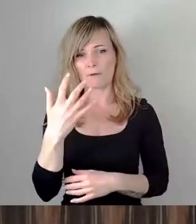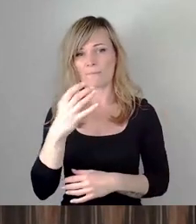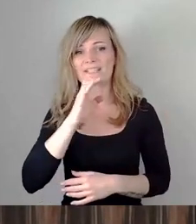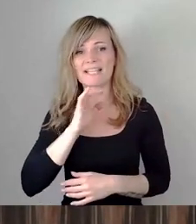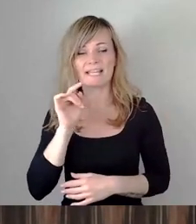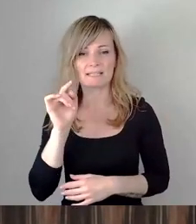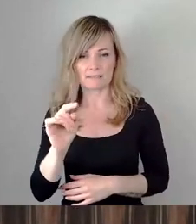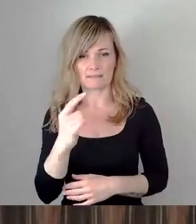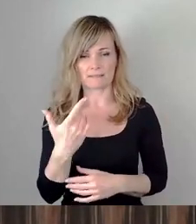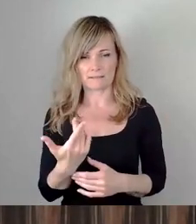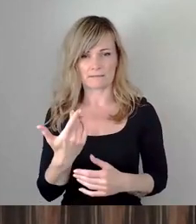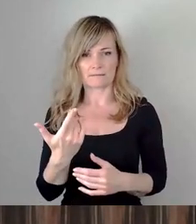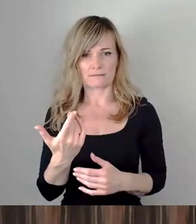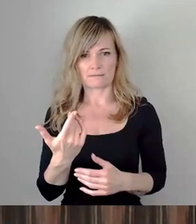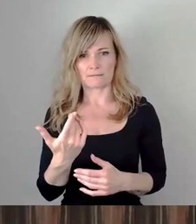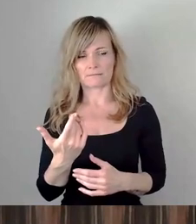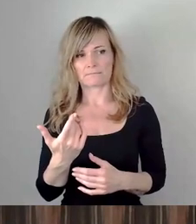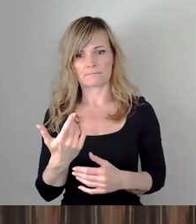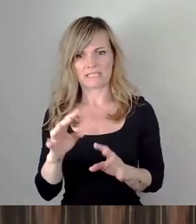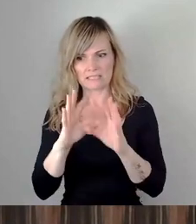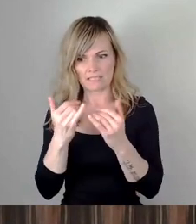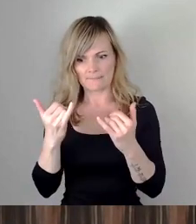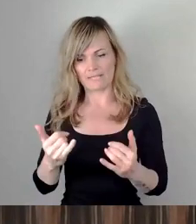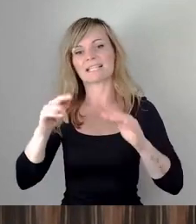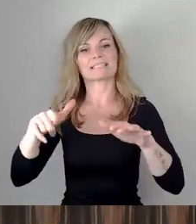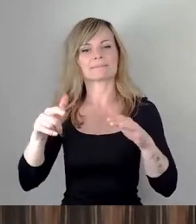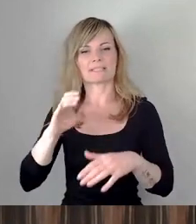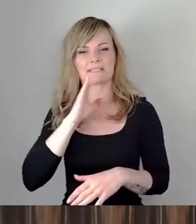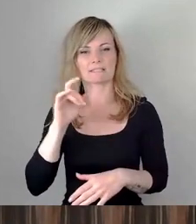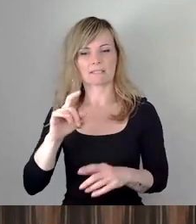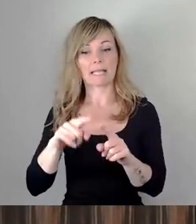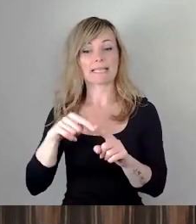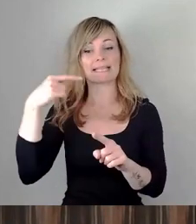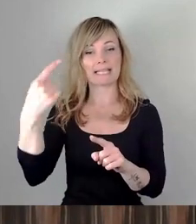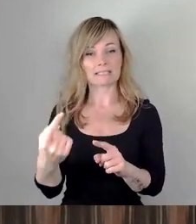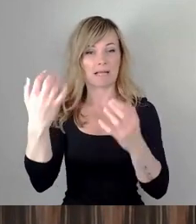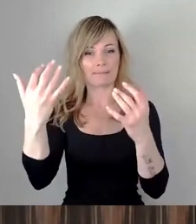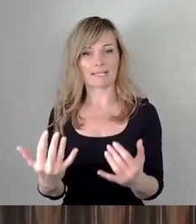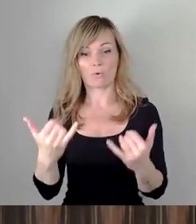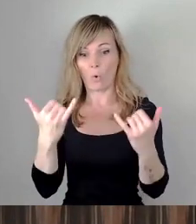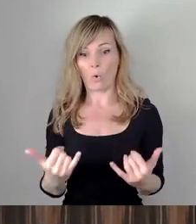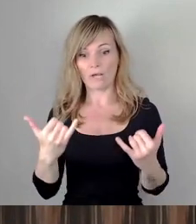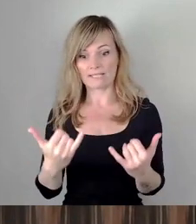auf 17 Cent, der uns also dann im nächsten Jahr, also heute in einem Jahr,